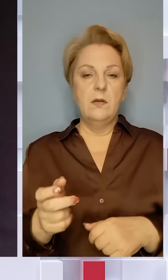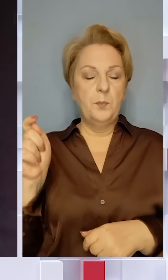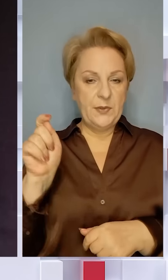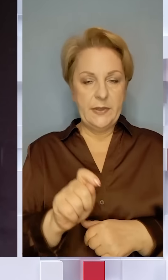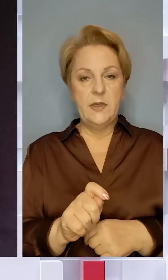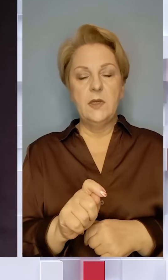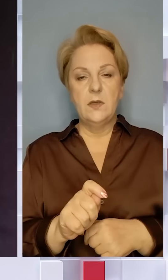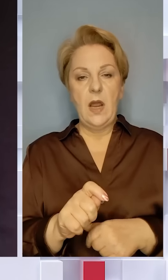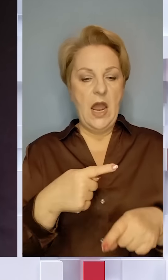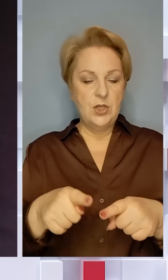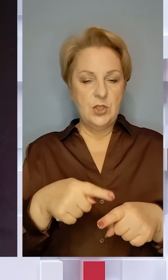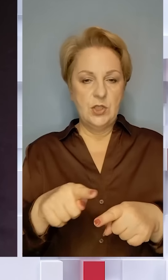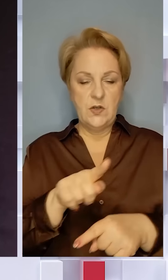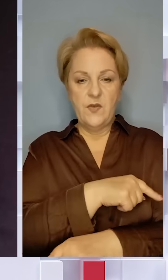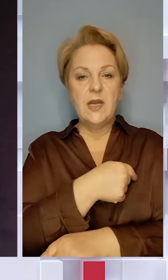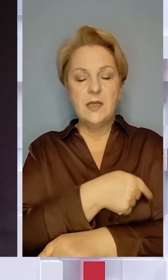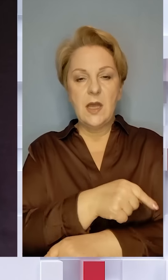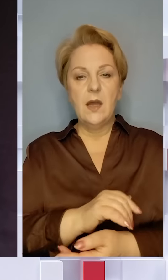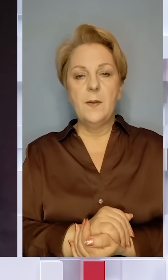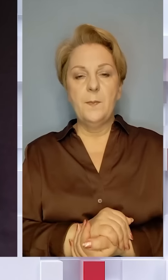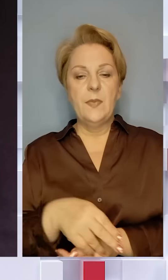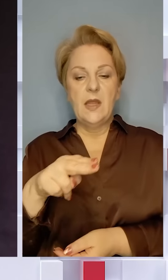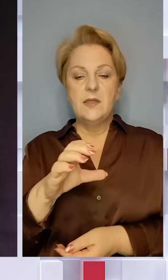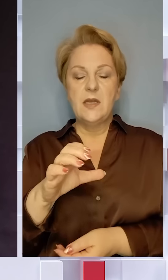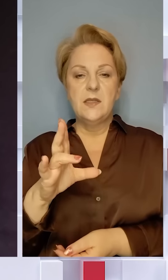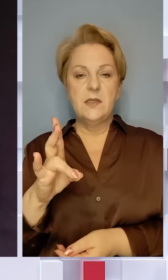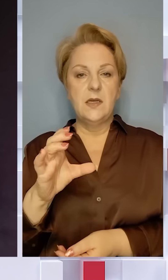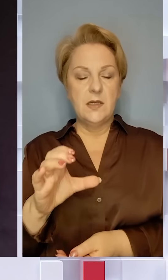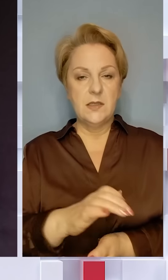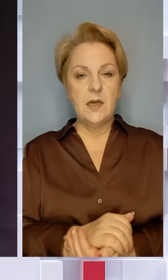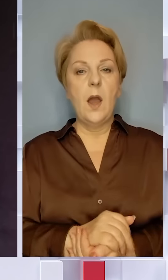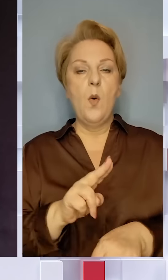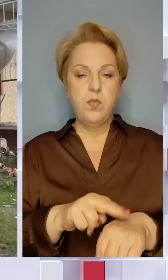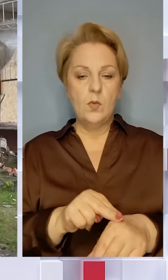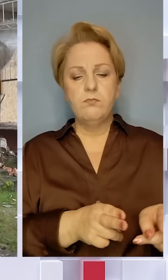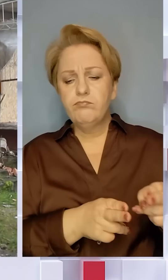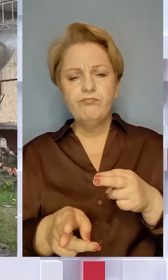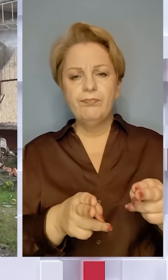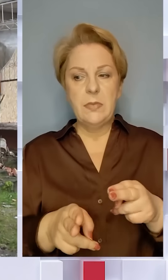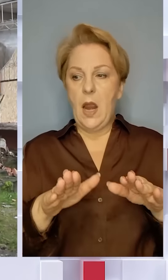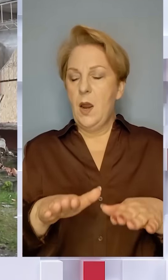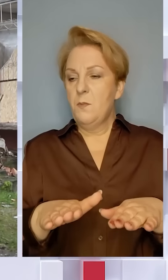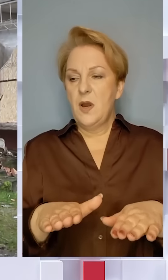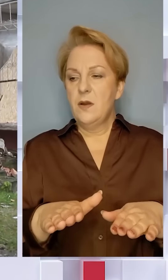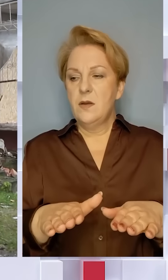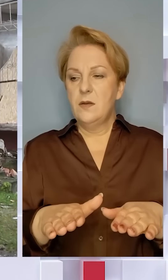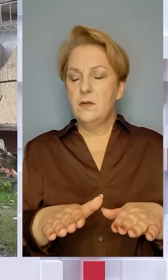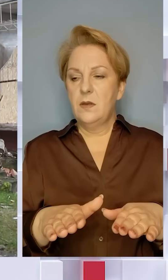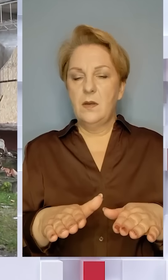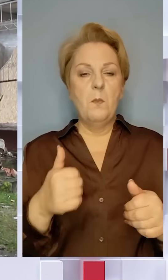швидка, ДСНСники і поліція. Ми з погиблим не